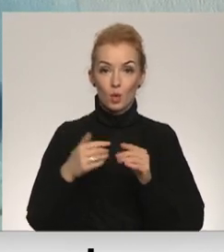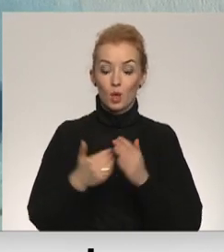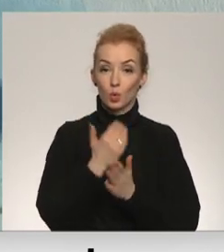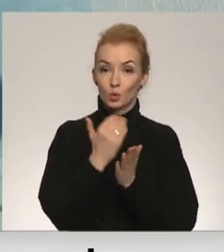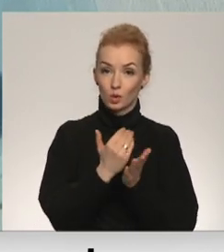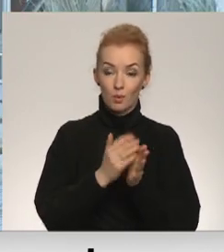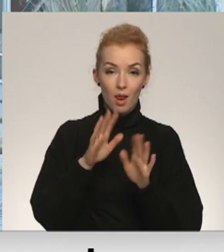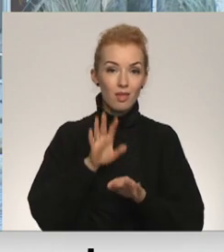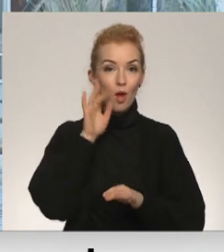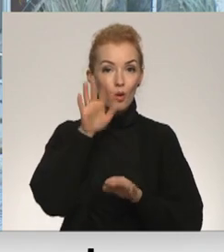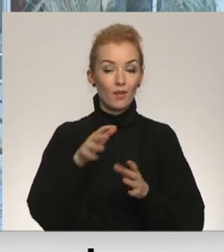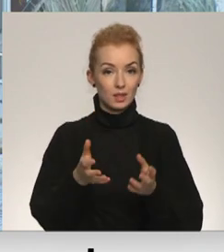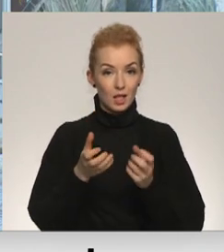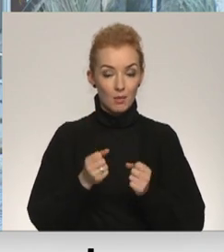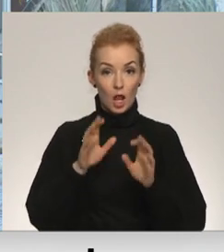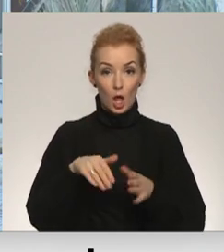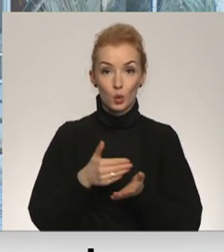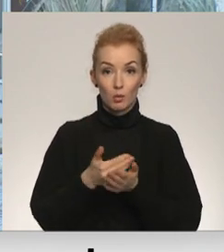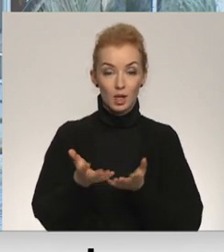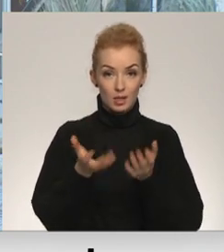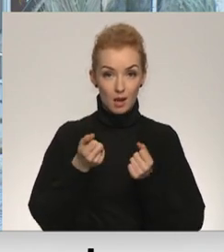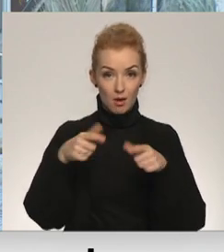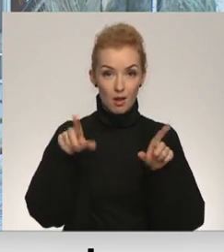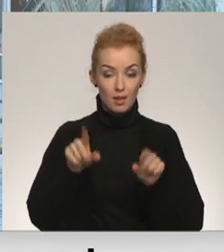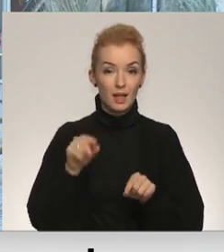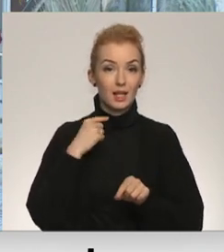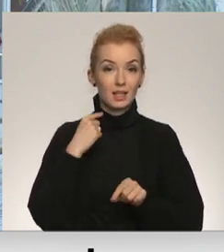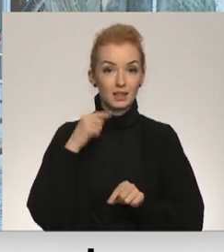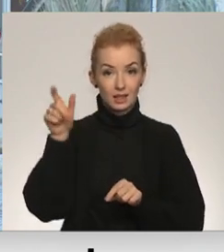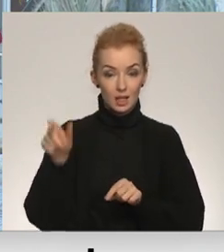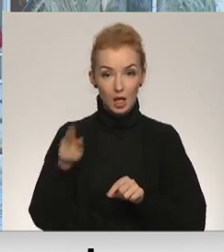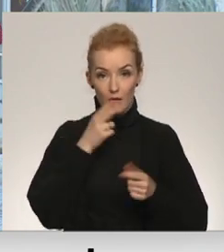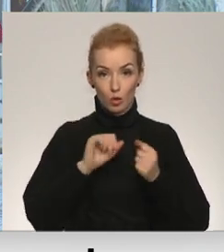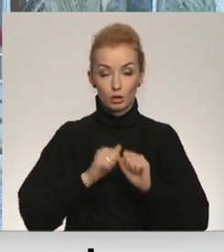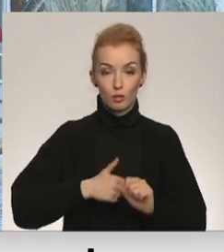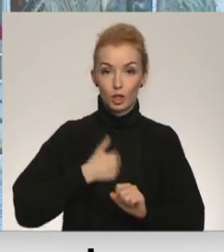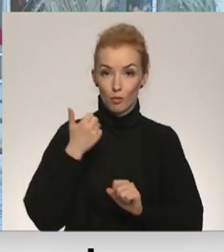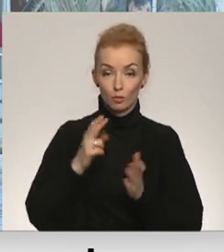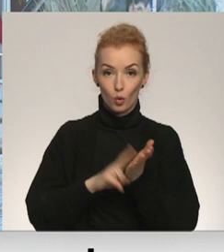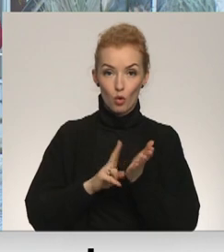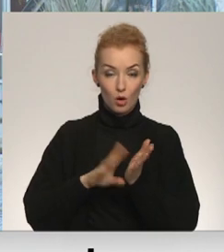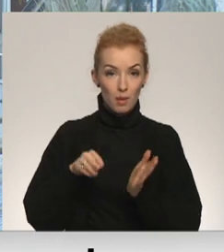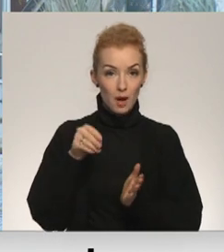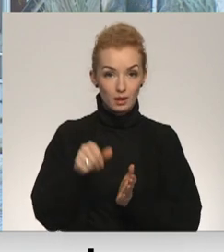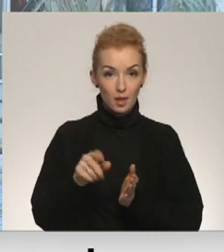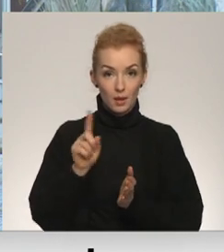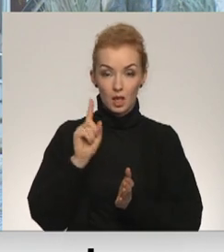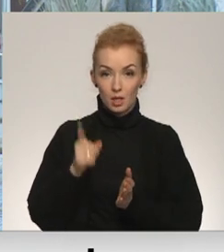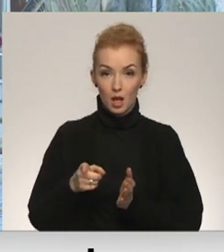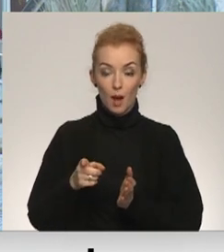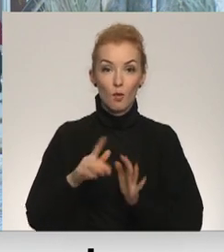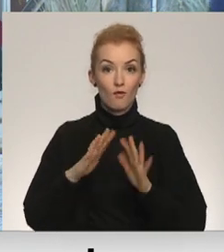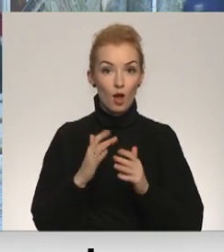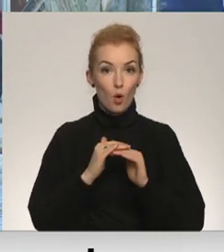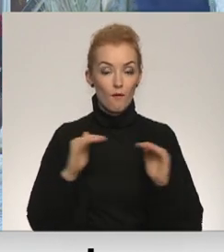saņemšanai nākotnē. Lai turpinātu saņemt atlaides rīdziniekiem, nekustamā īpašuma nodokļa maksātājiem ir jābūt vaino